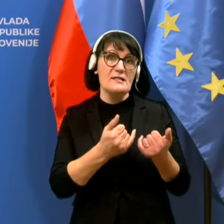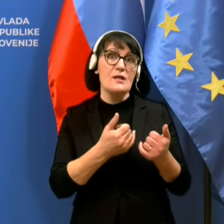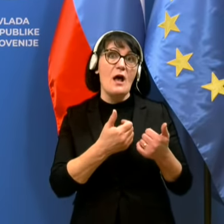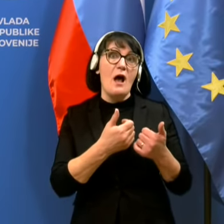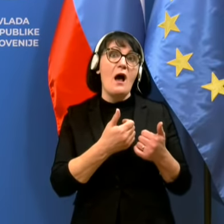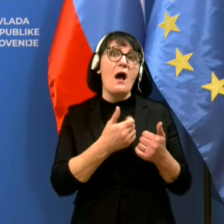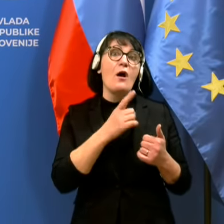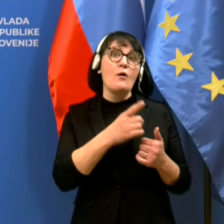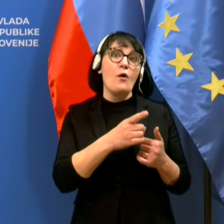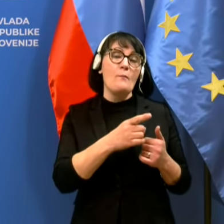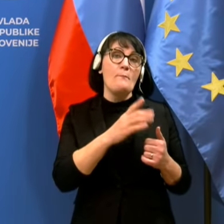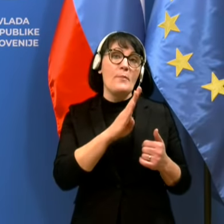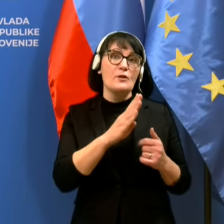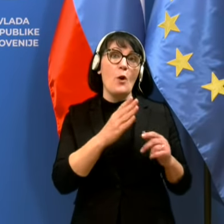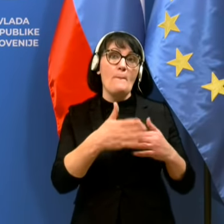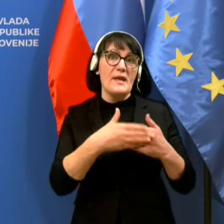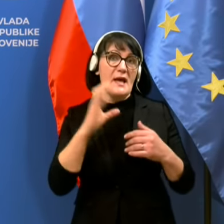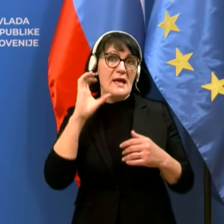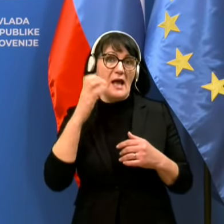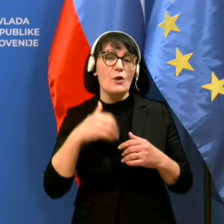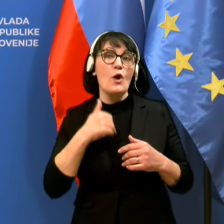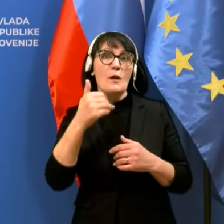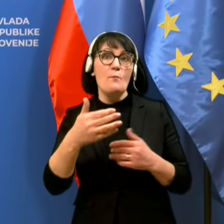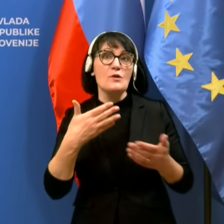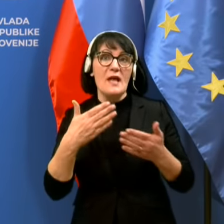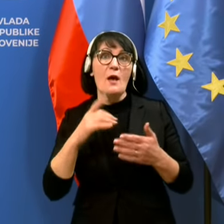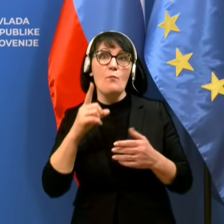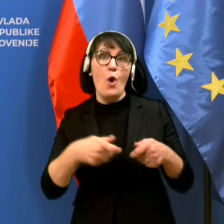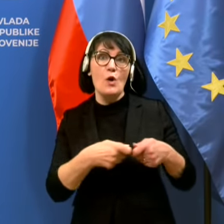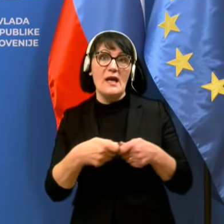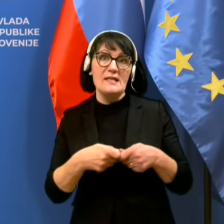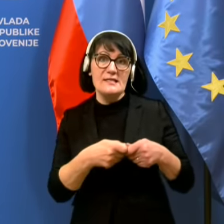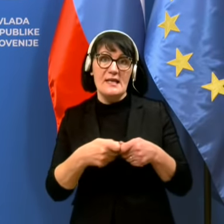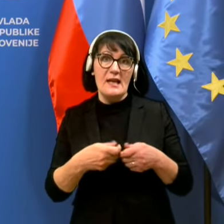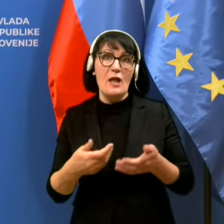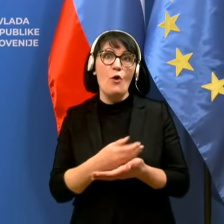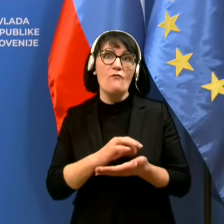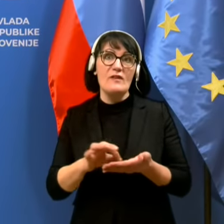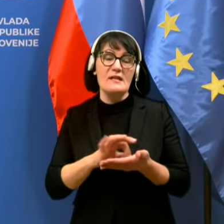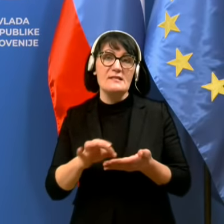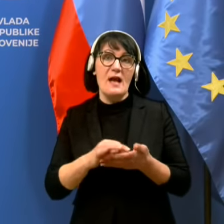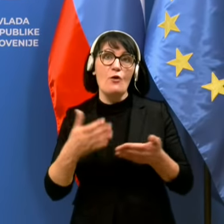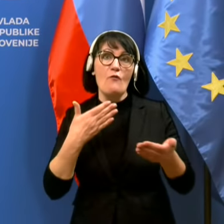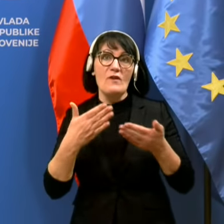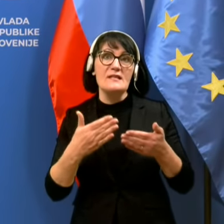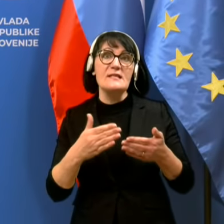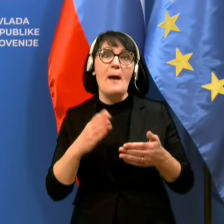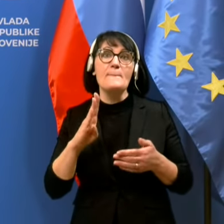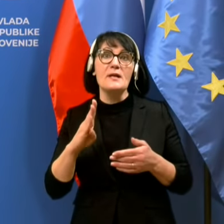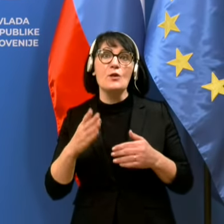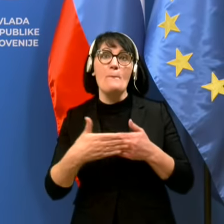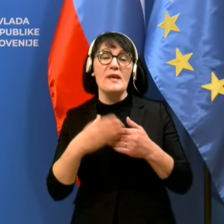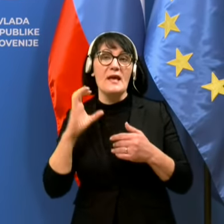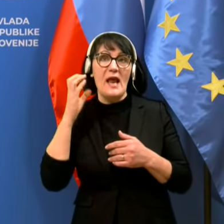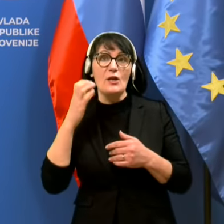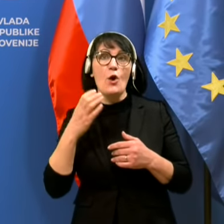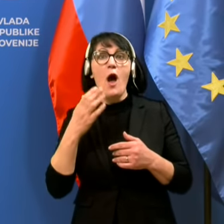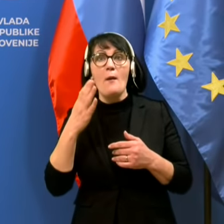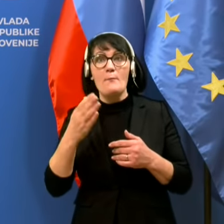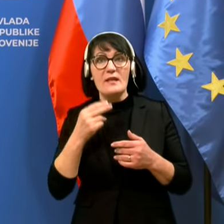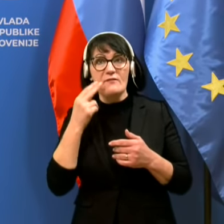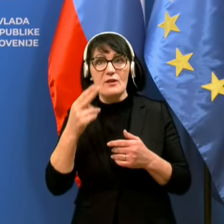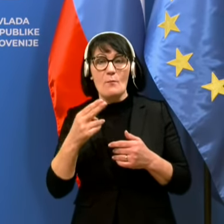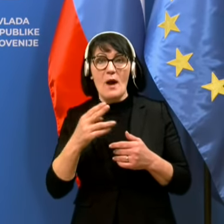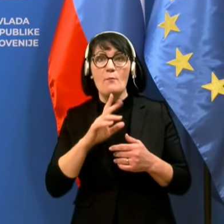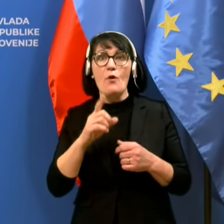in posaj bo organizirana novinarska konferenca na Bardo pri Kranju. Pred vidoma bo predsednik vlade sporočil v vseh